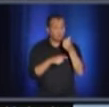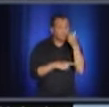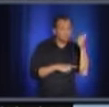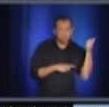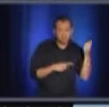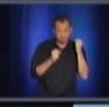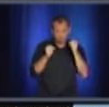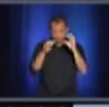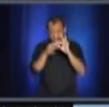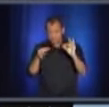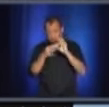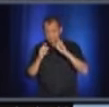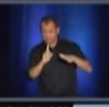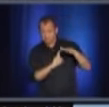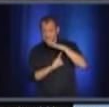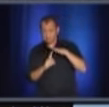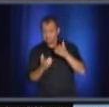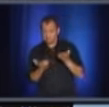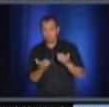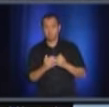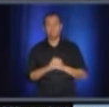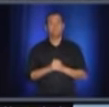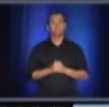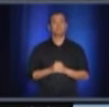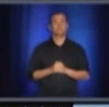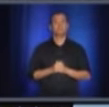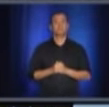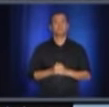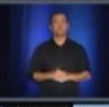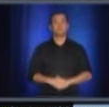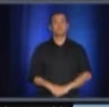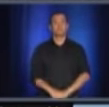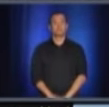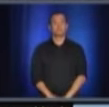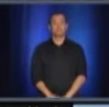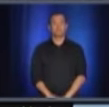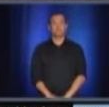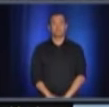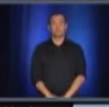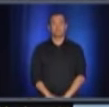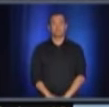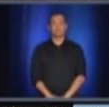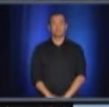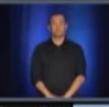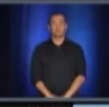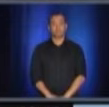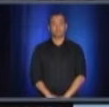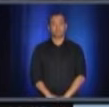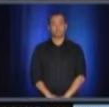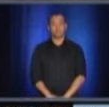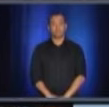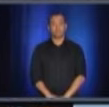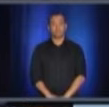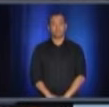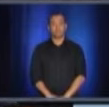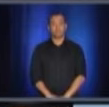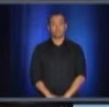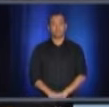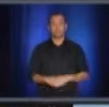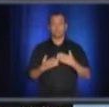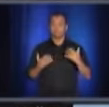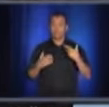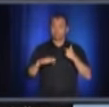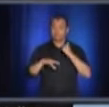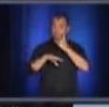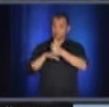-vous commencer à répondre? j'irai. Écoutez, effectivement, pour des raisons d'implantation d'un nouveau système qui va permettre d